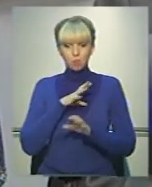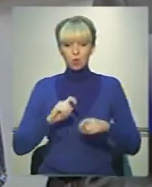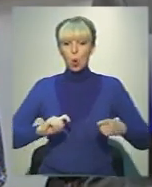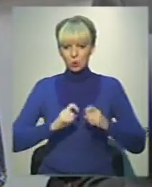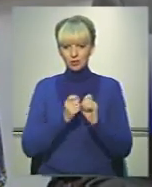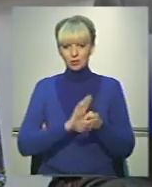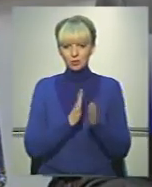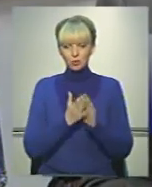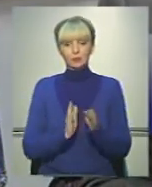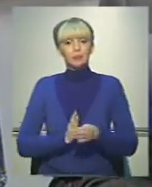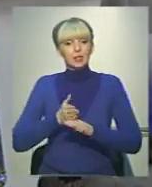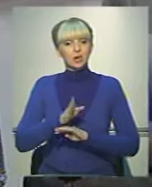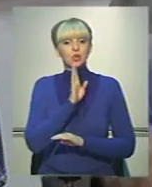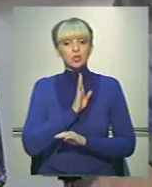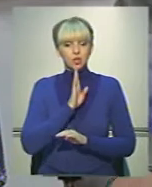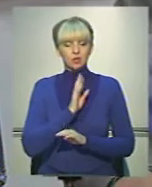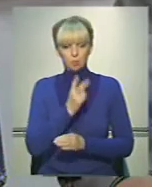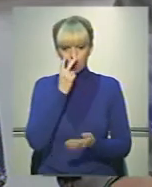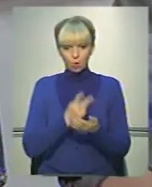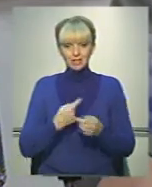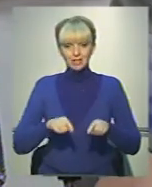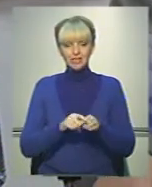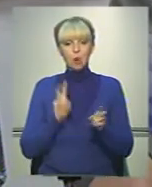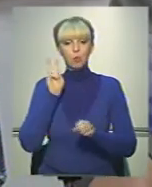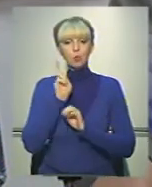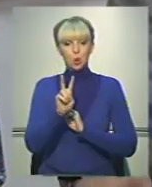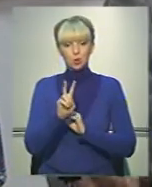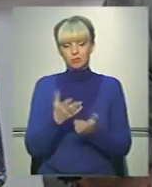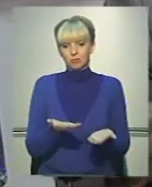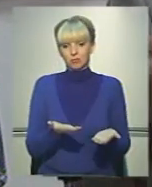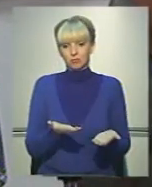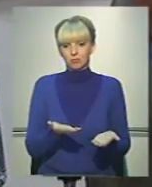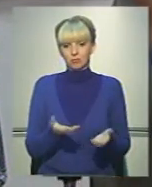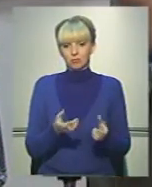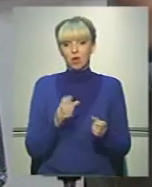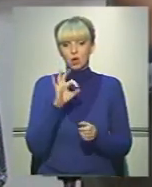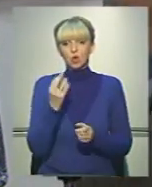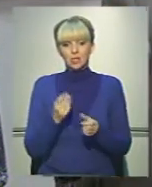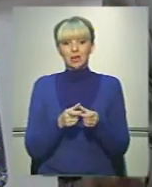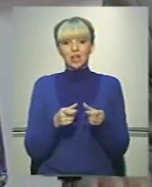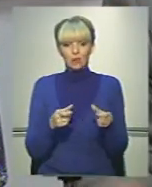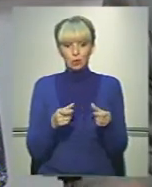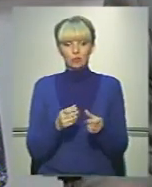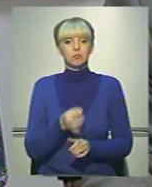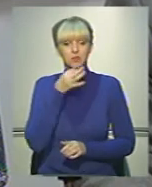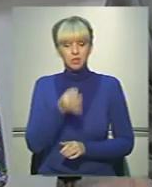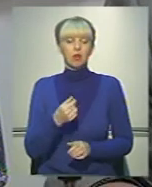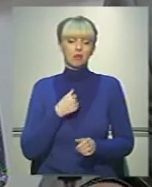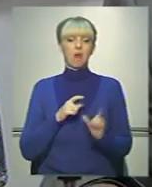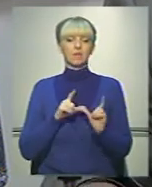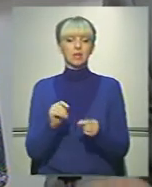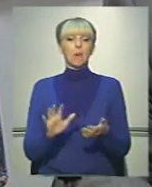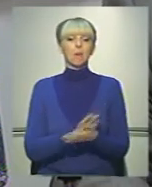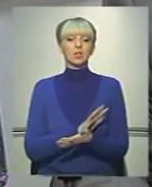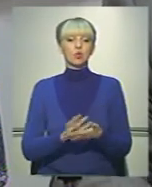конфліктна ситуація. Зайшла жінка, показала цей проїзний соціальний квиток і сказала, я їду